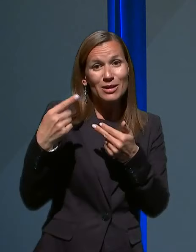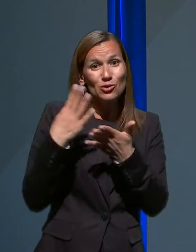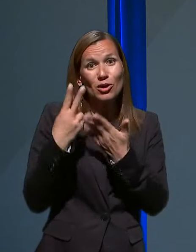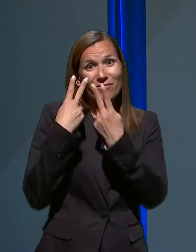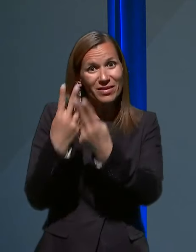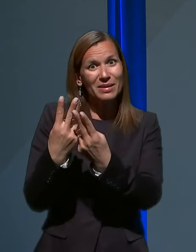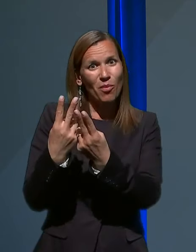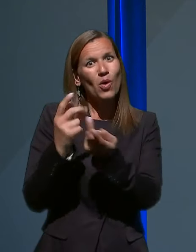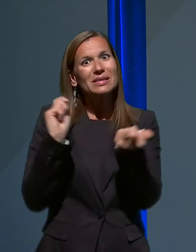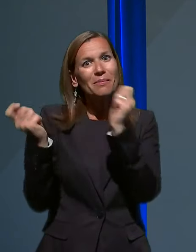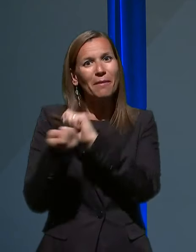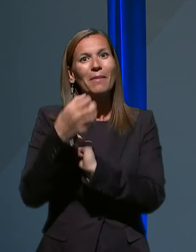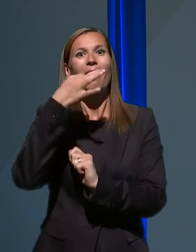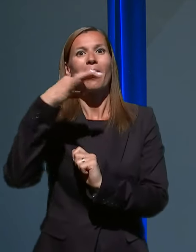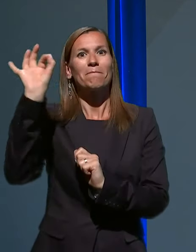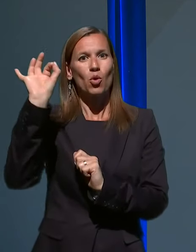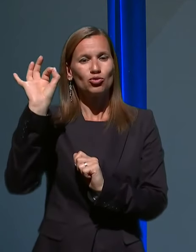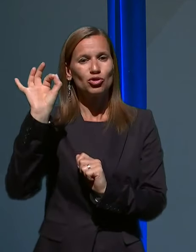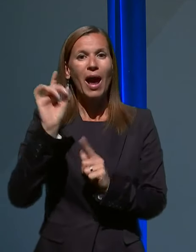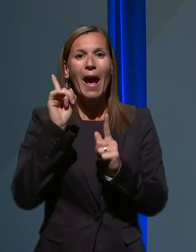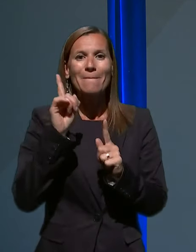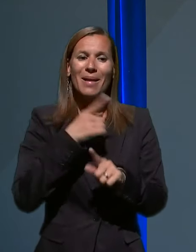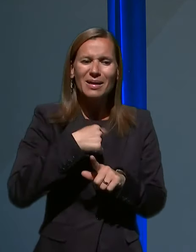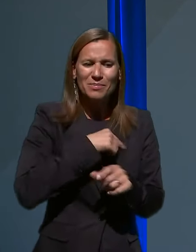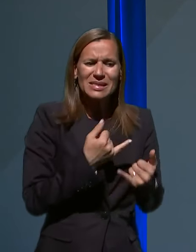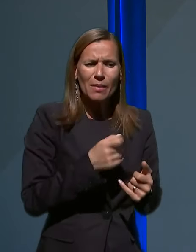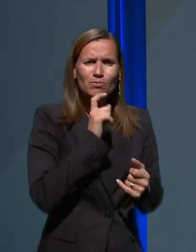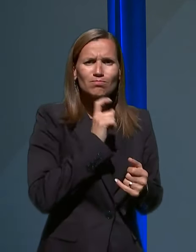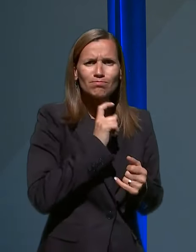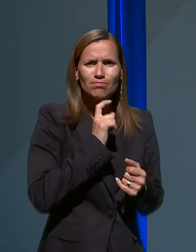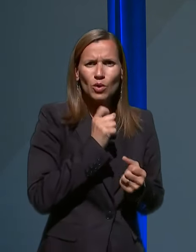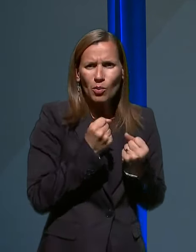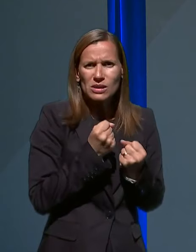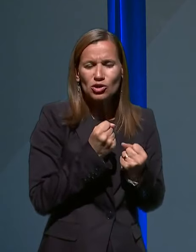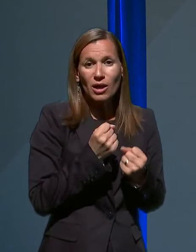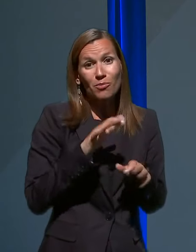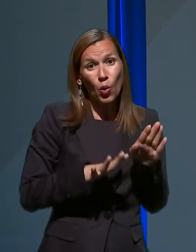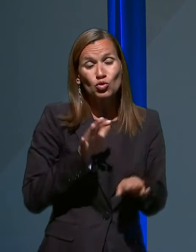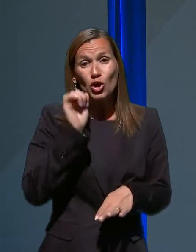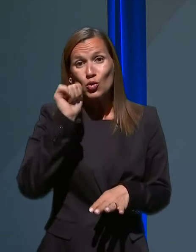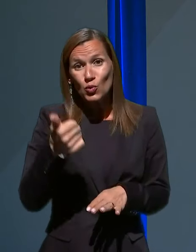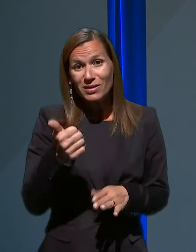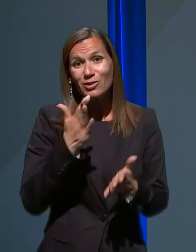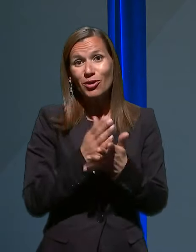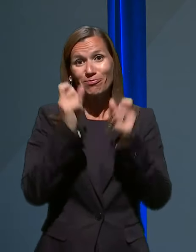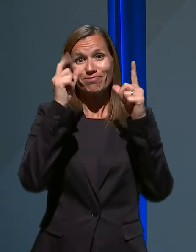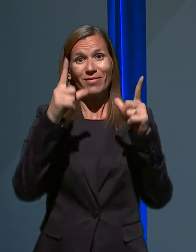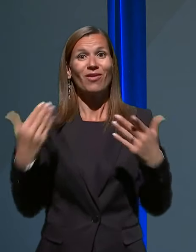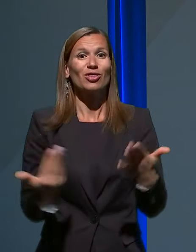sprememba na bolje. Če bomo vzdržali, potem se lahko jutri zbudimo v nov dan.